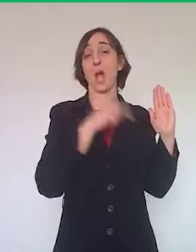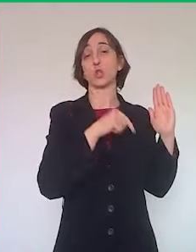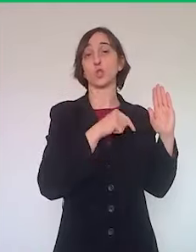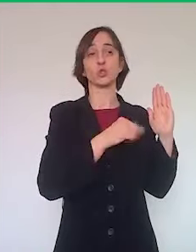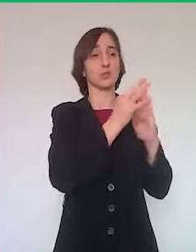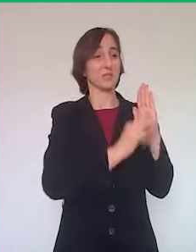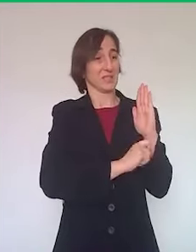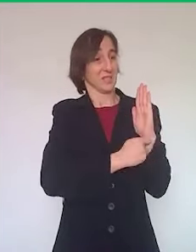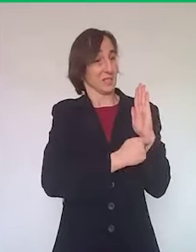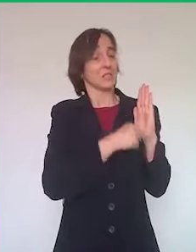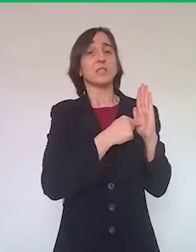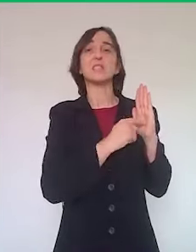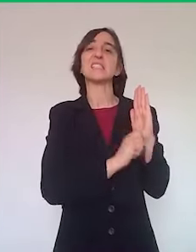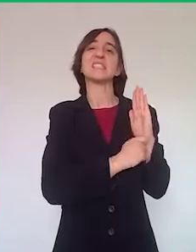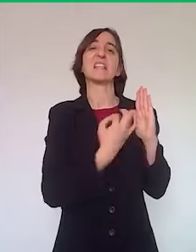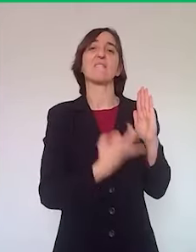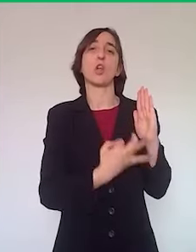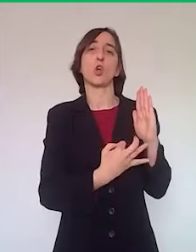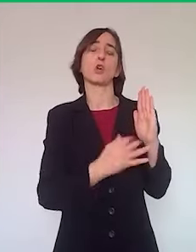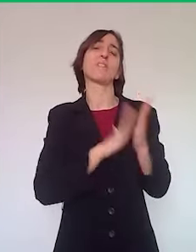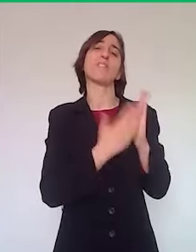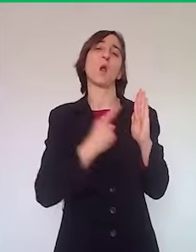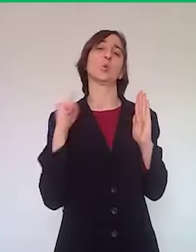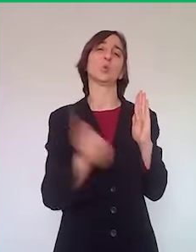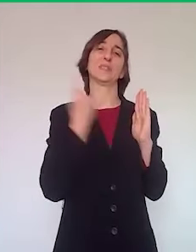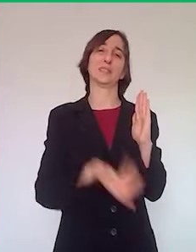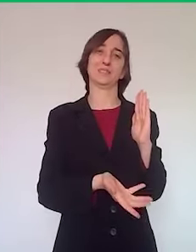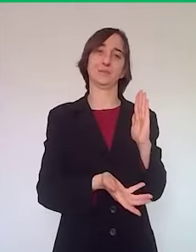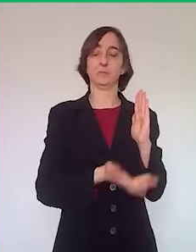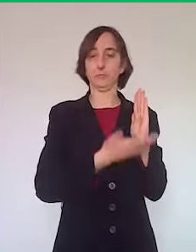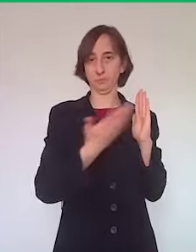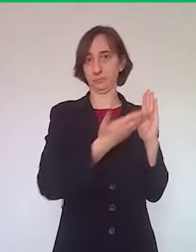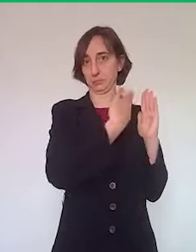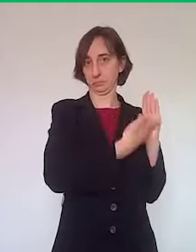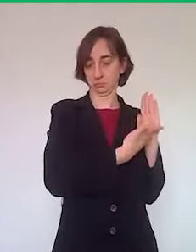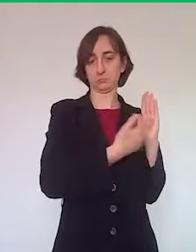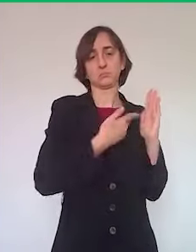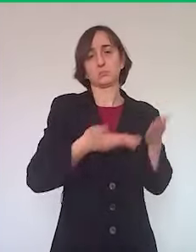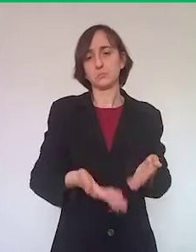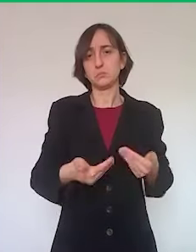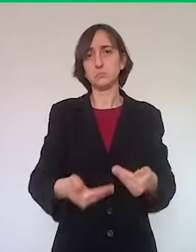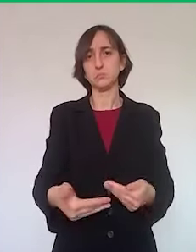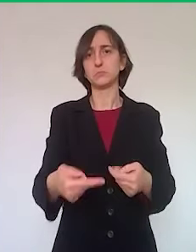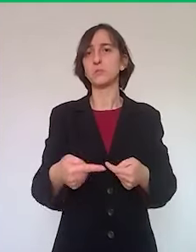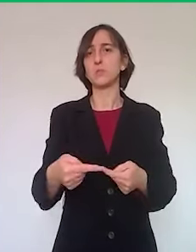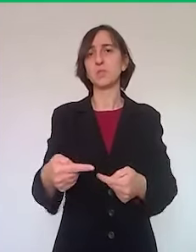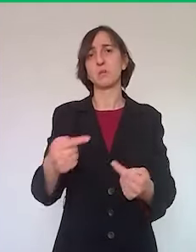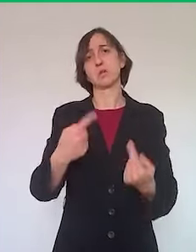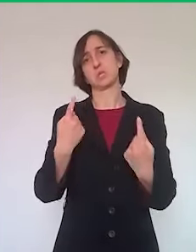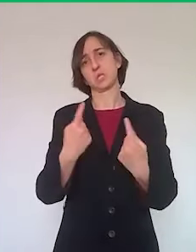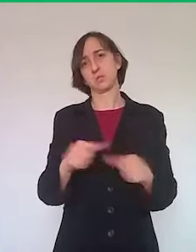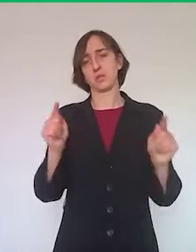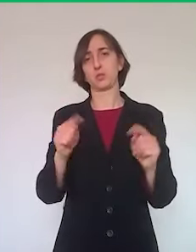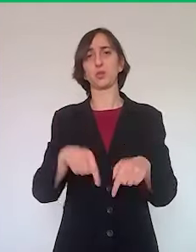stringente per tutti. Io penso che ci stiamo avvicinando ad una fase diversa. I numeri stanno migliorando, non siamo fuori dall